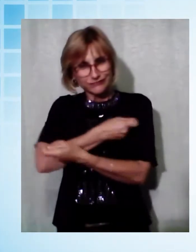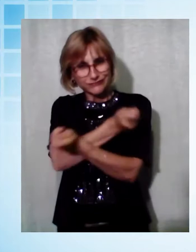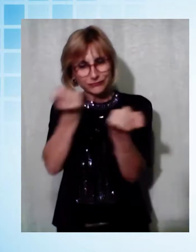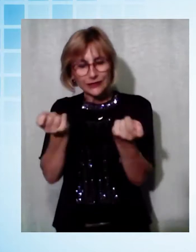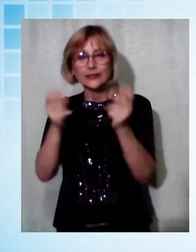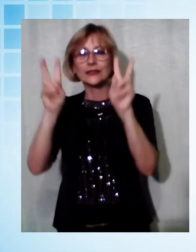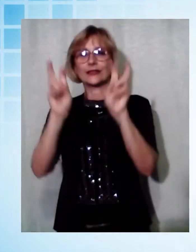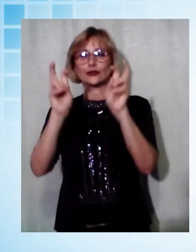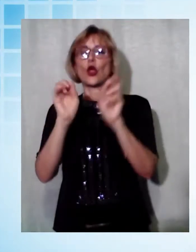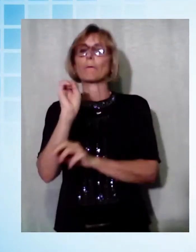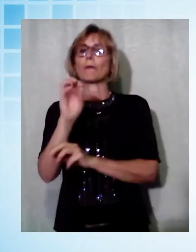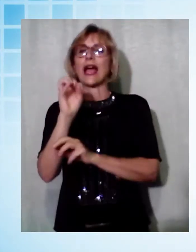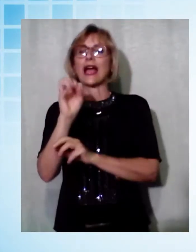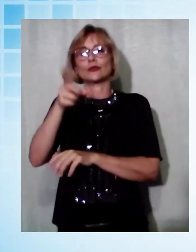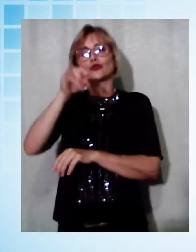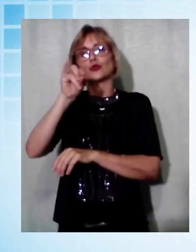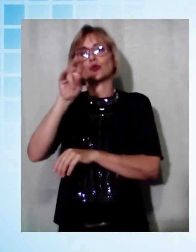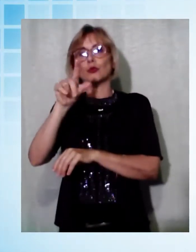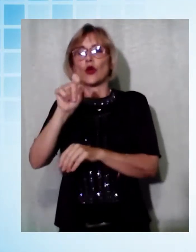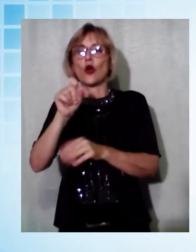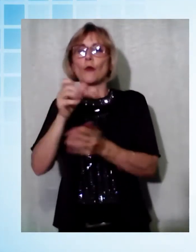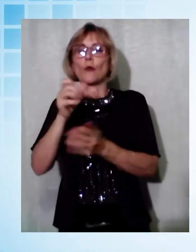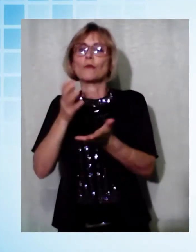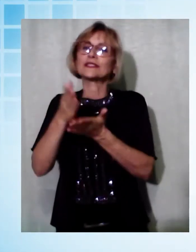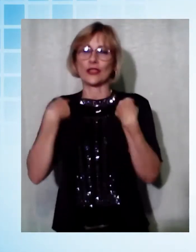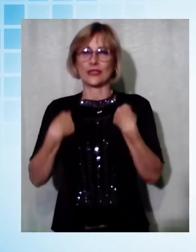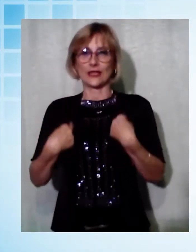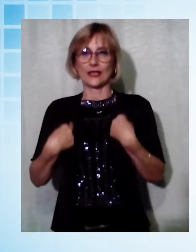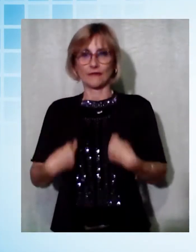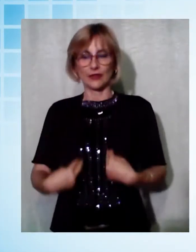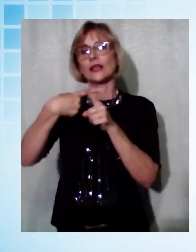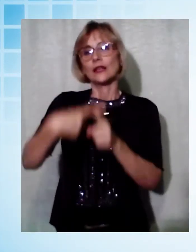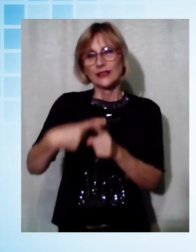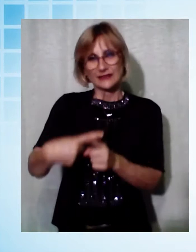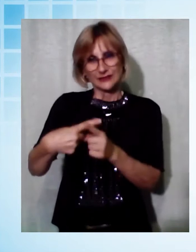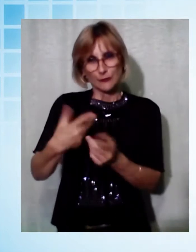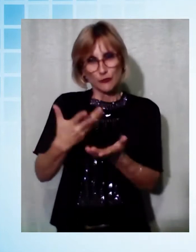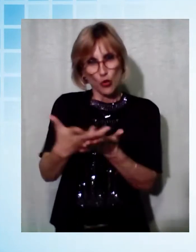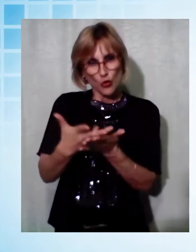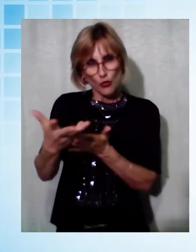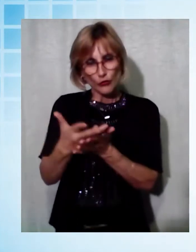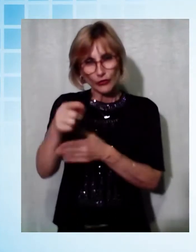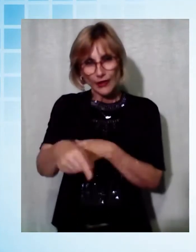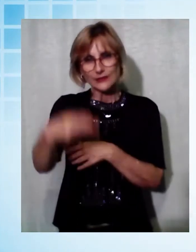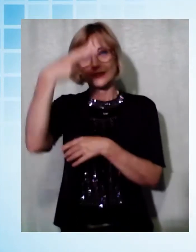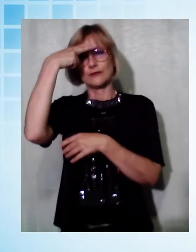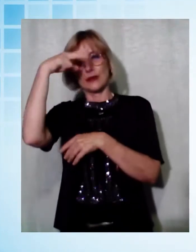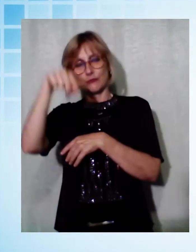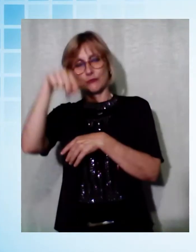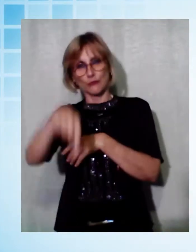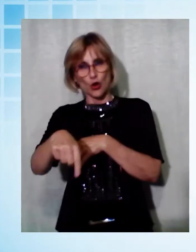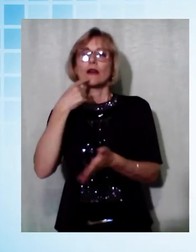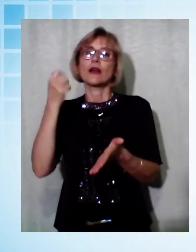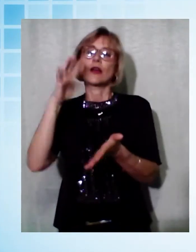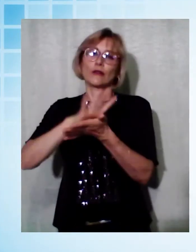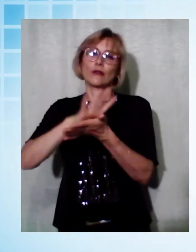vita, testimonianze e immemoria di Giulio Riccomini, edito dal comune nella collana Capannori persone e comunità, che raccoglie